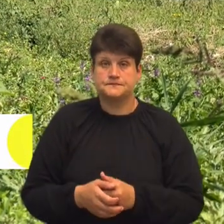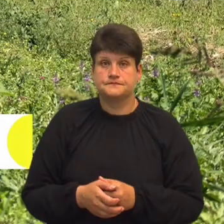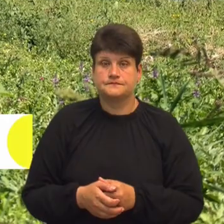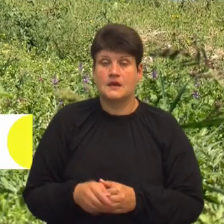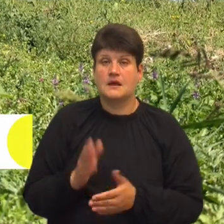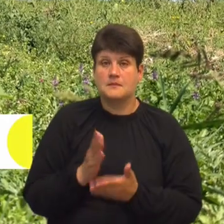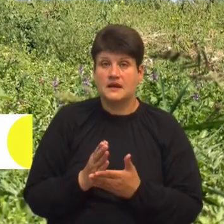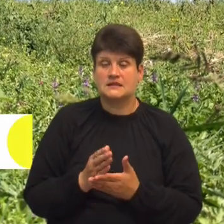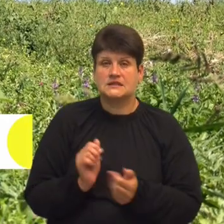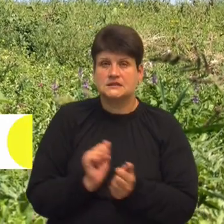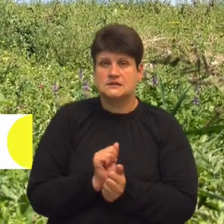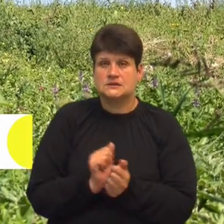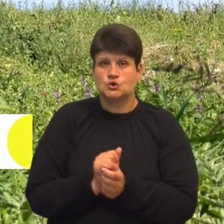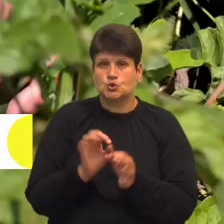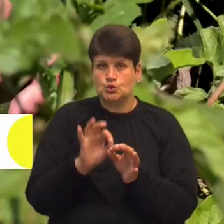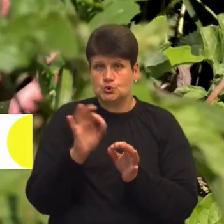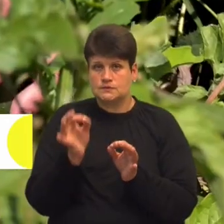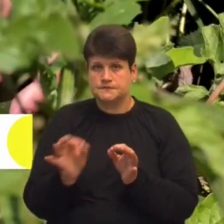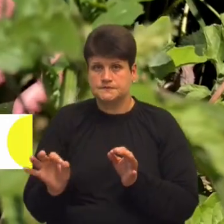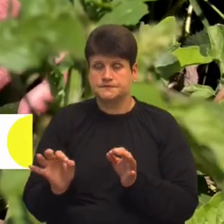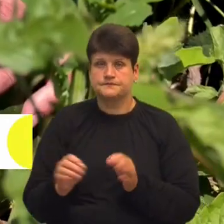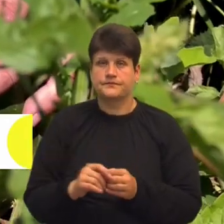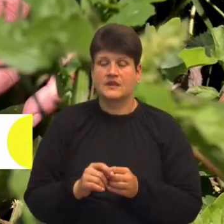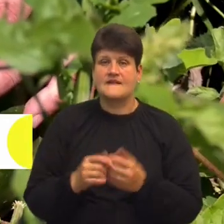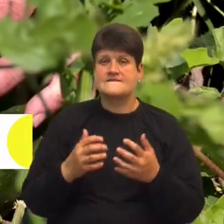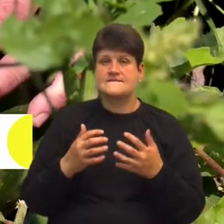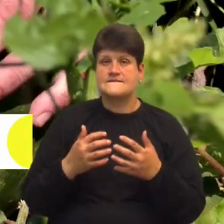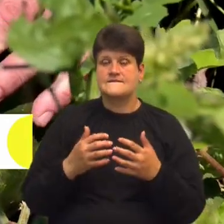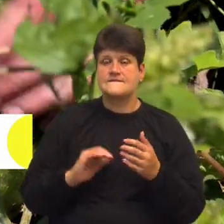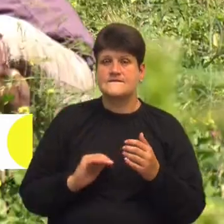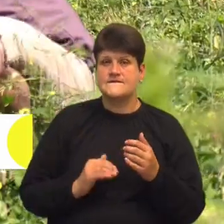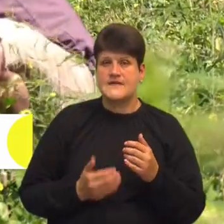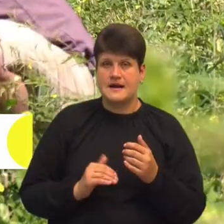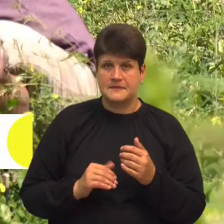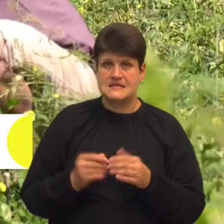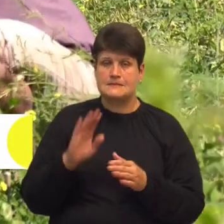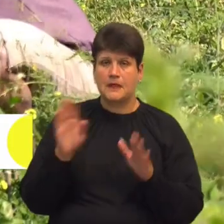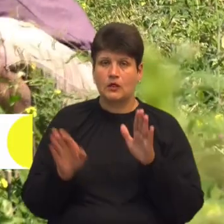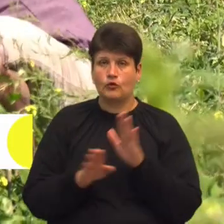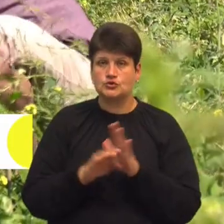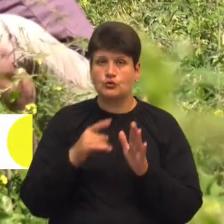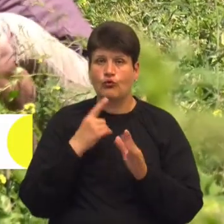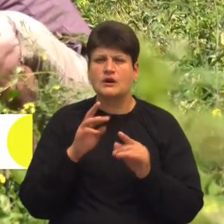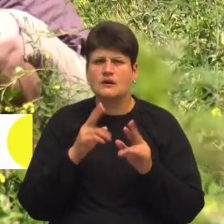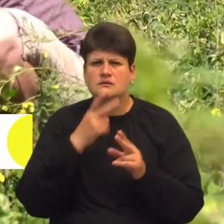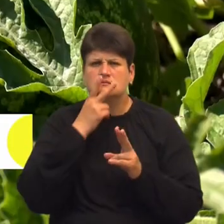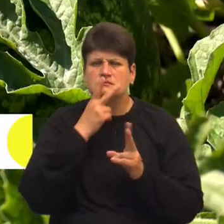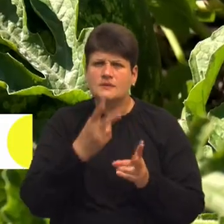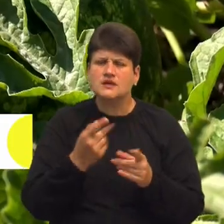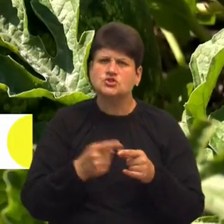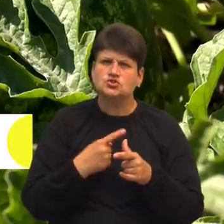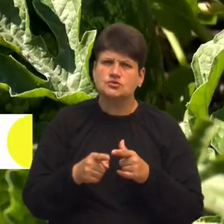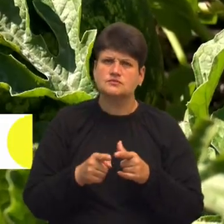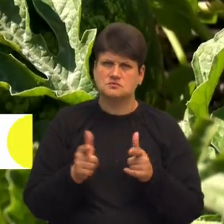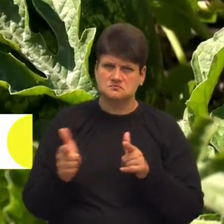має відсохнути такий кінчик». Фермер з-під Волочиська Роман Шулі розповідає, як визначають частигліка вони перед збором.